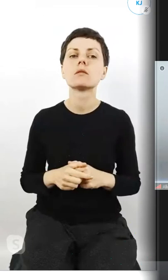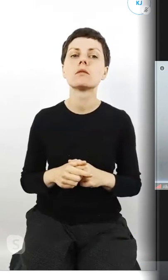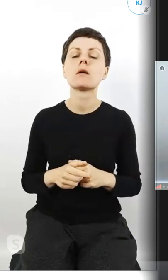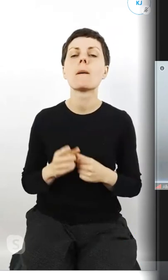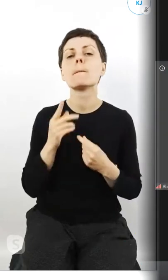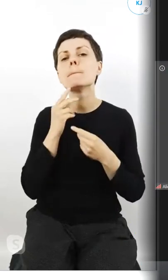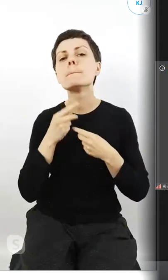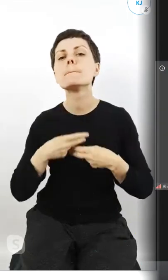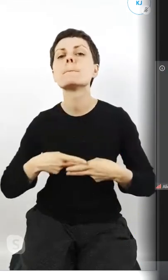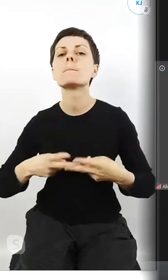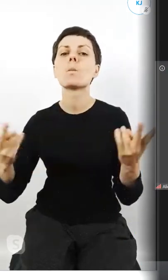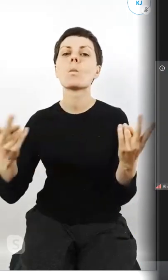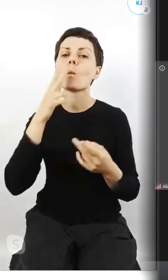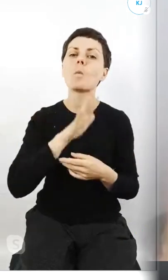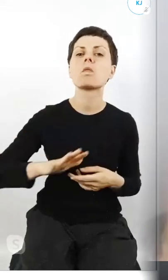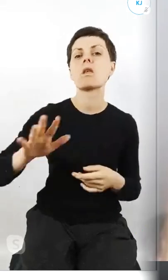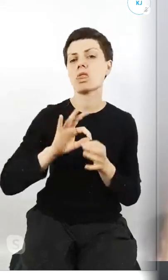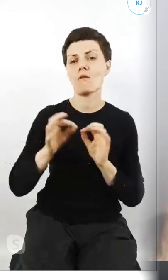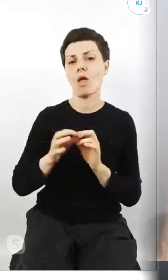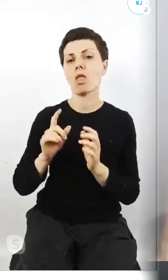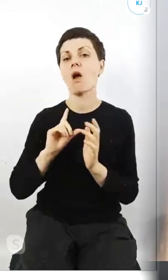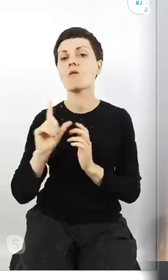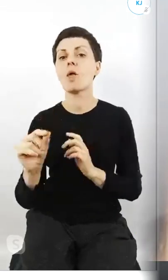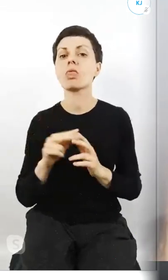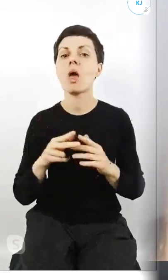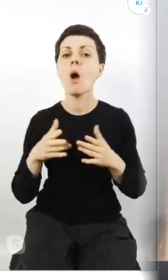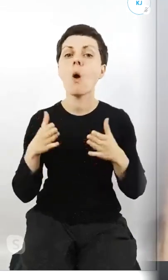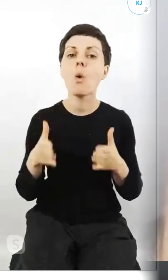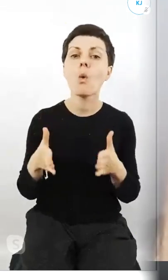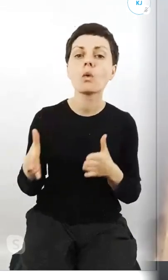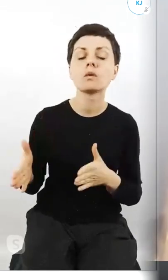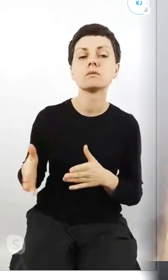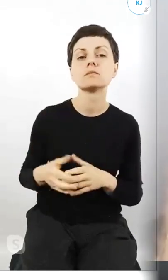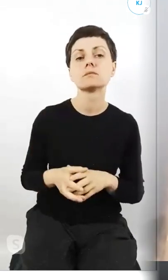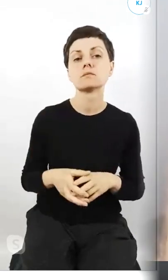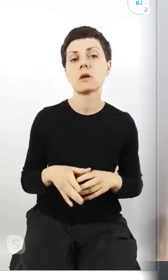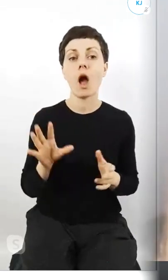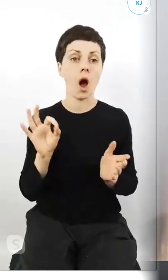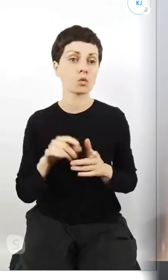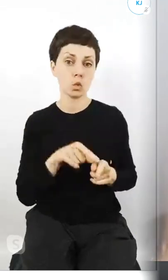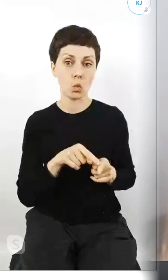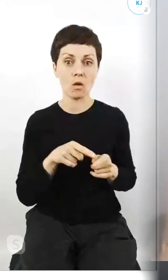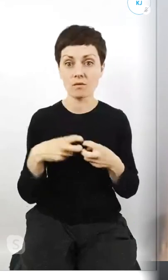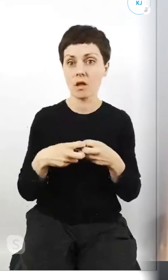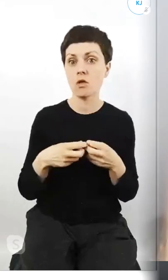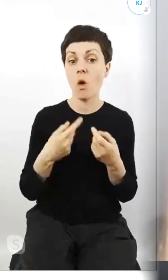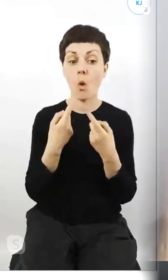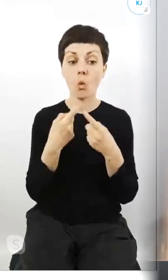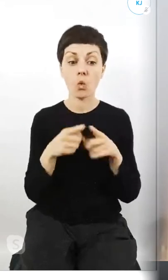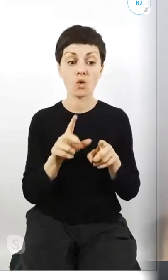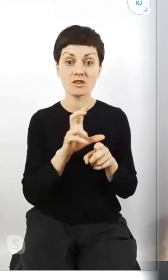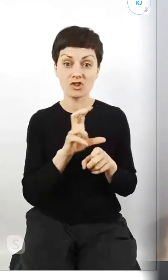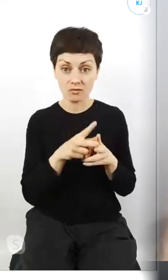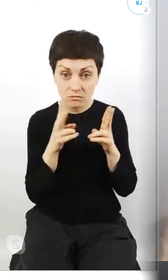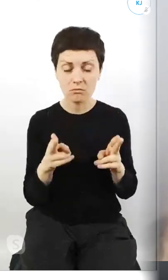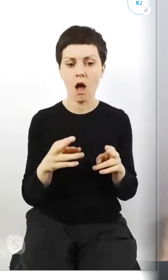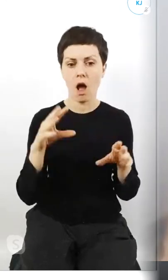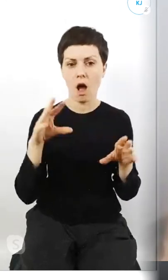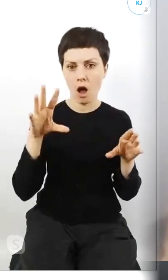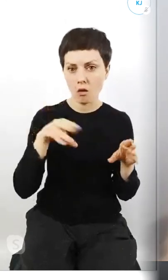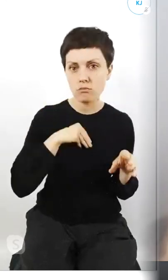publiczne wychodząc nawet na ulicy, organizując strajki, bo można w krótszym czasie dojść do wielu...